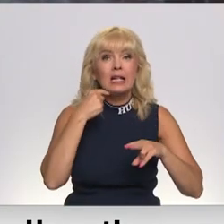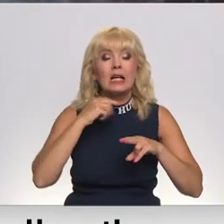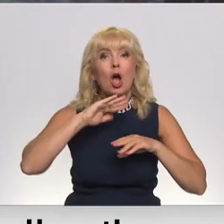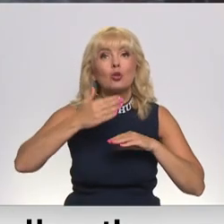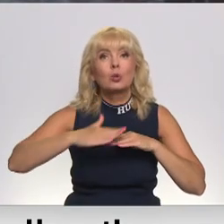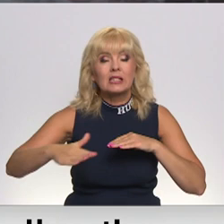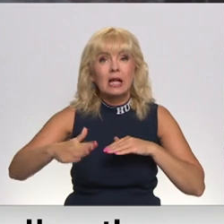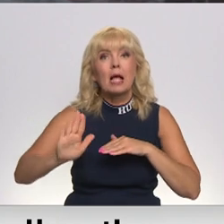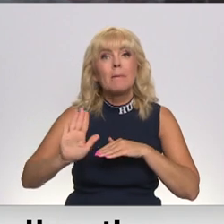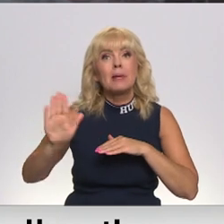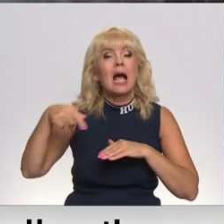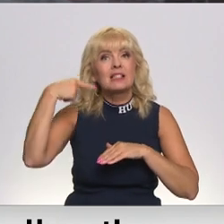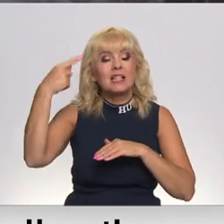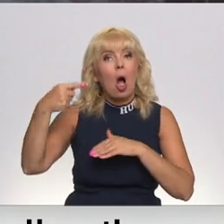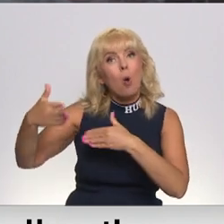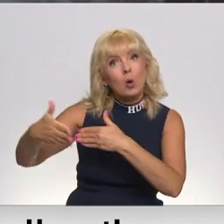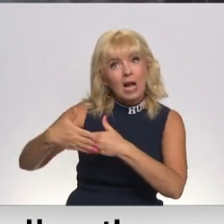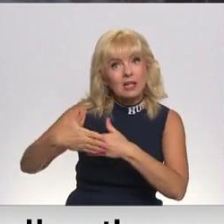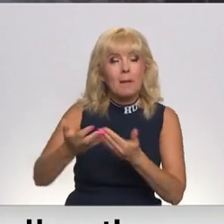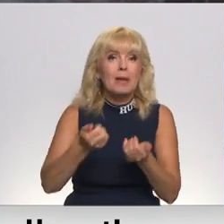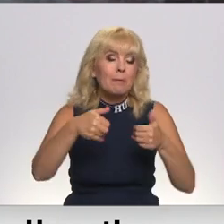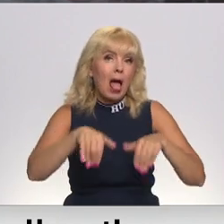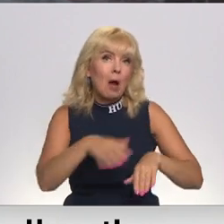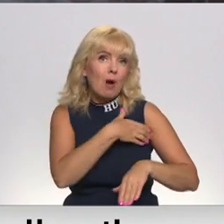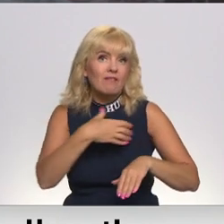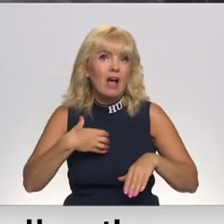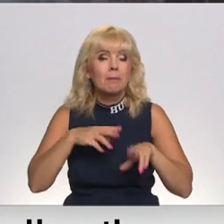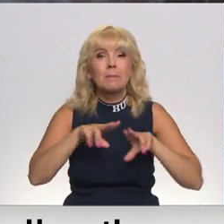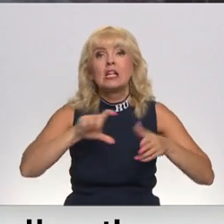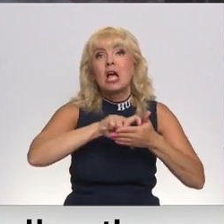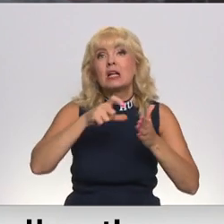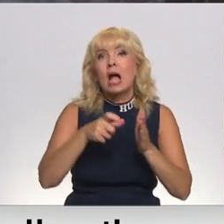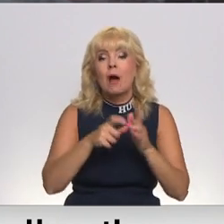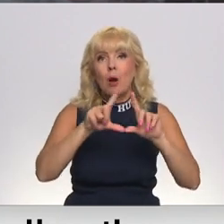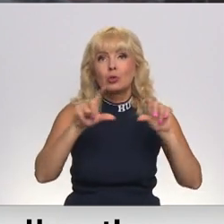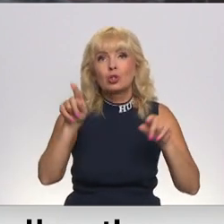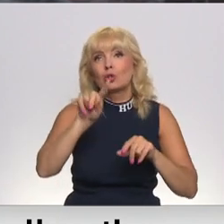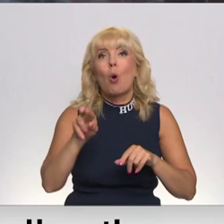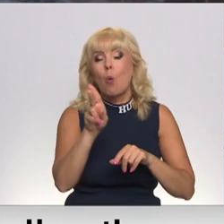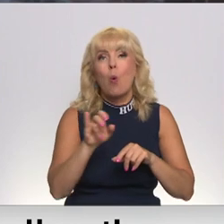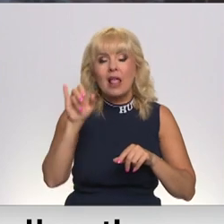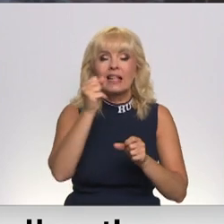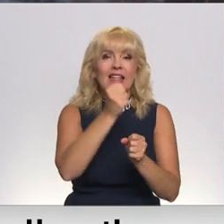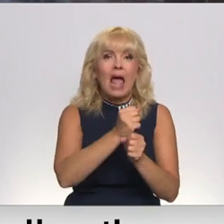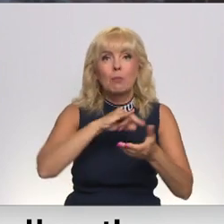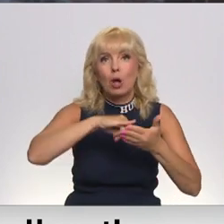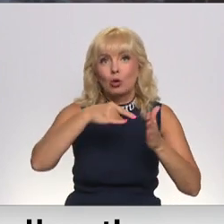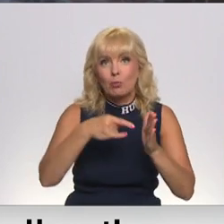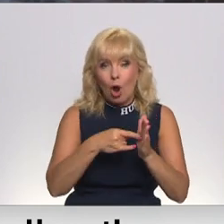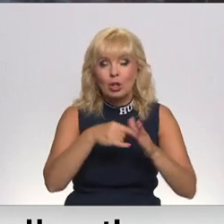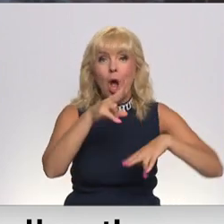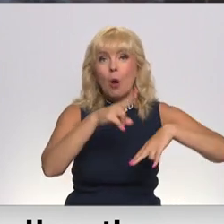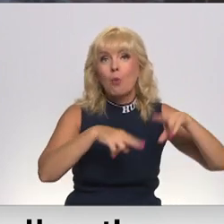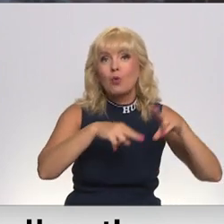līdzīgi pie saulkrastiem. Šādu lēmumu pieņēmas valdība. Ministru kabinets uzņēmuma skulta LNG termināla projektam par termināļu